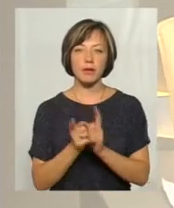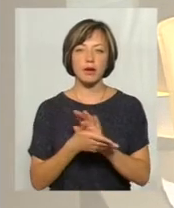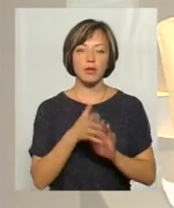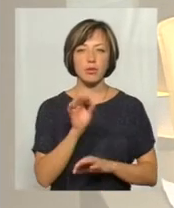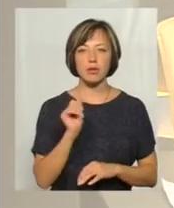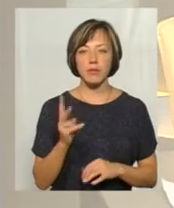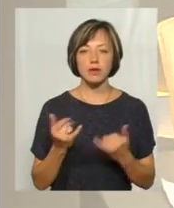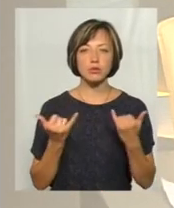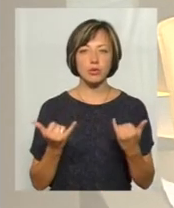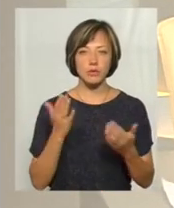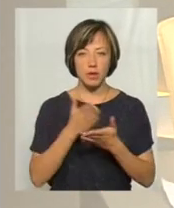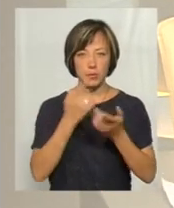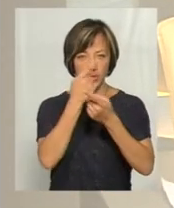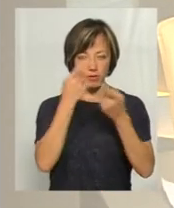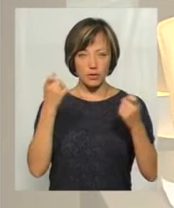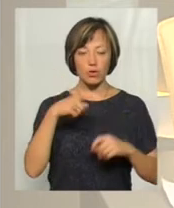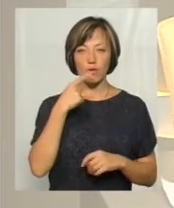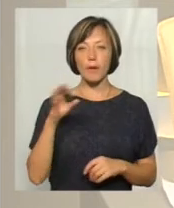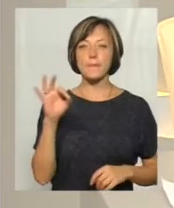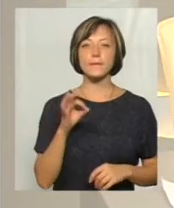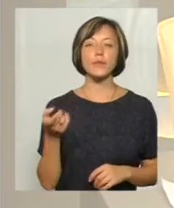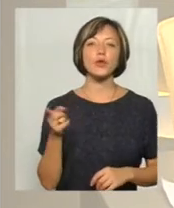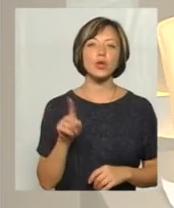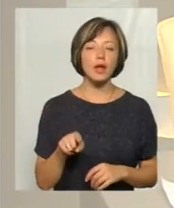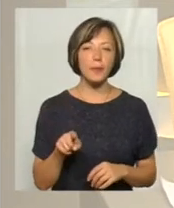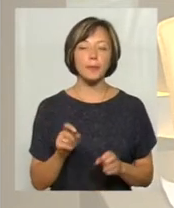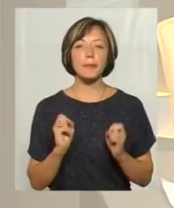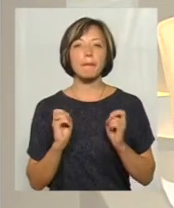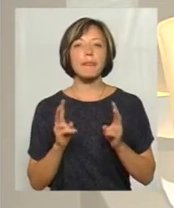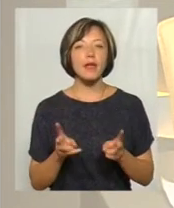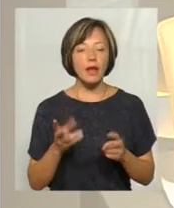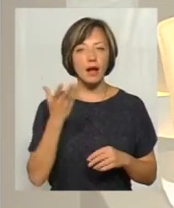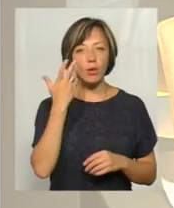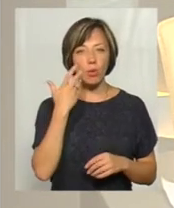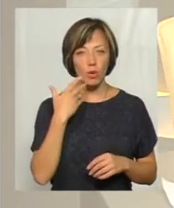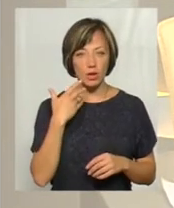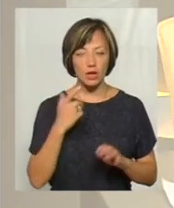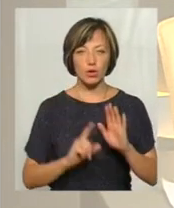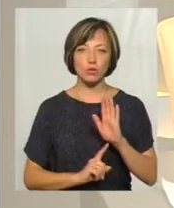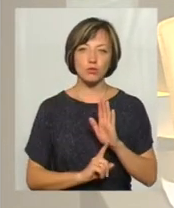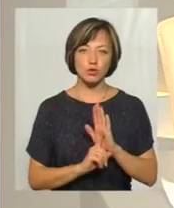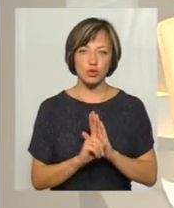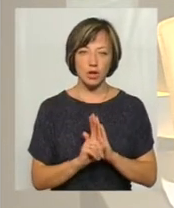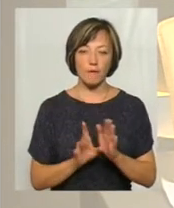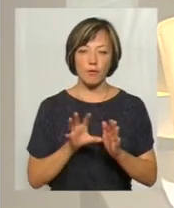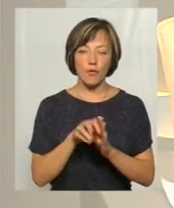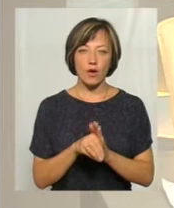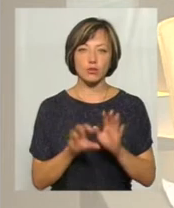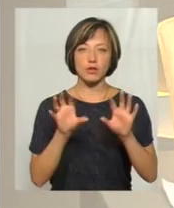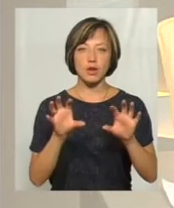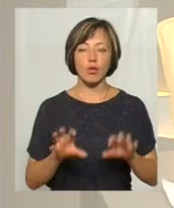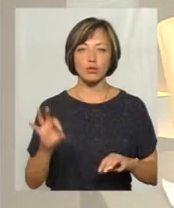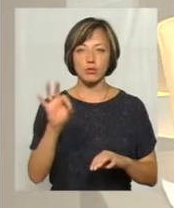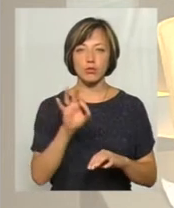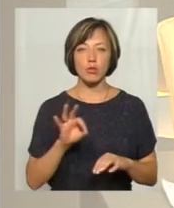сьогодні в прямому ефірі у цій студії ми говоримо про те, яким чином і коли розпочне впроваджуватися закон